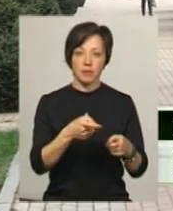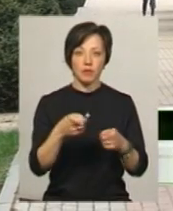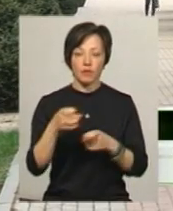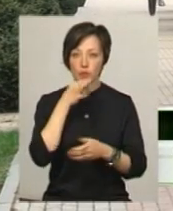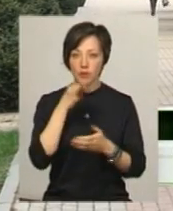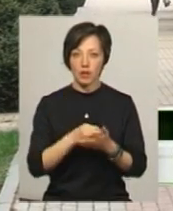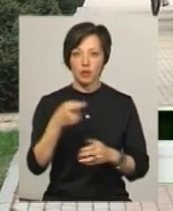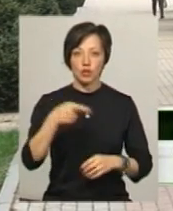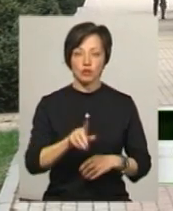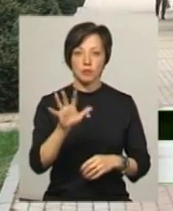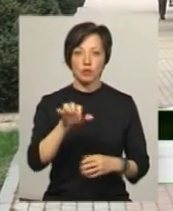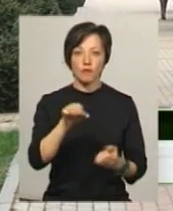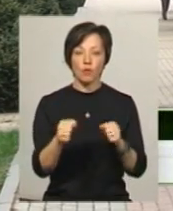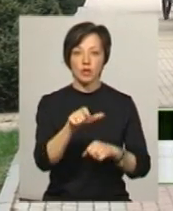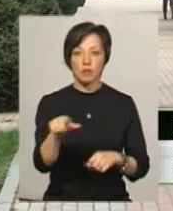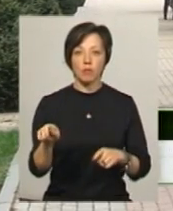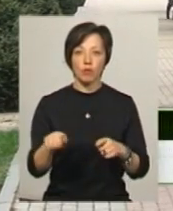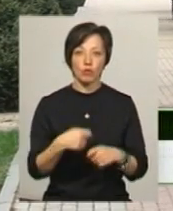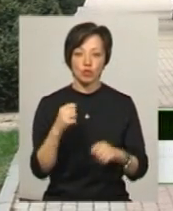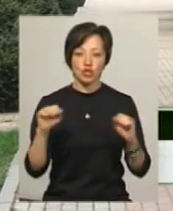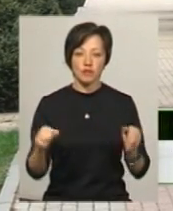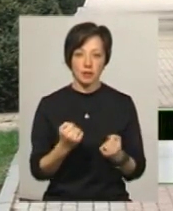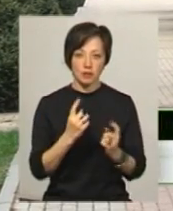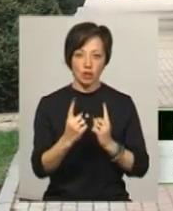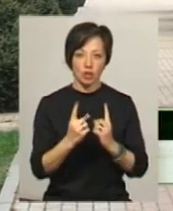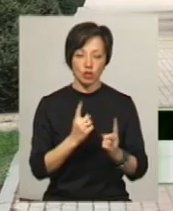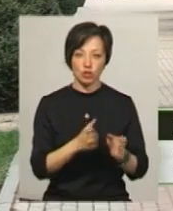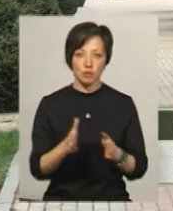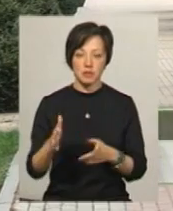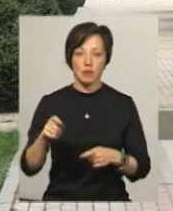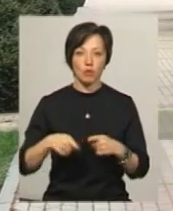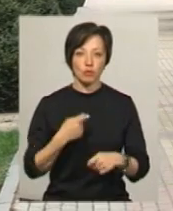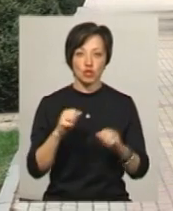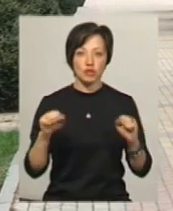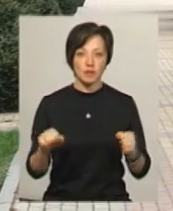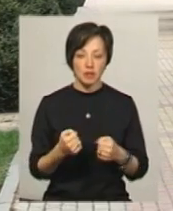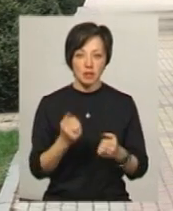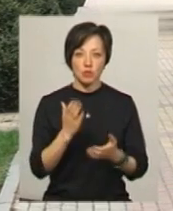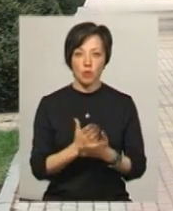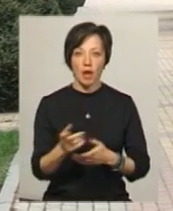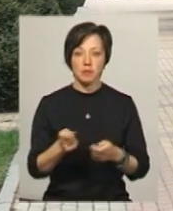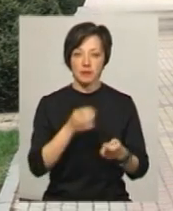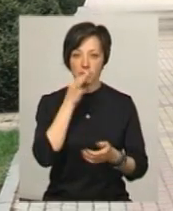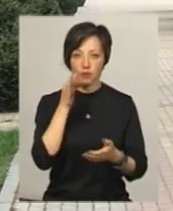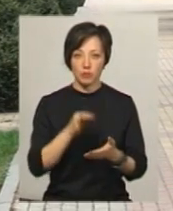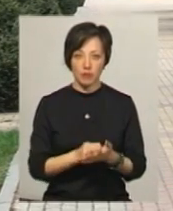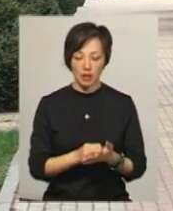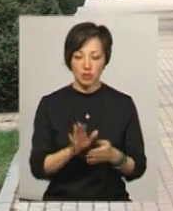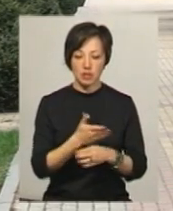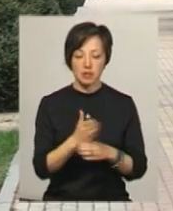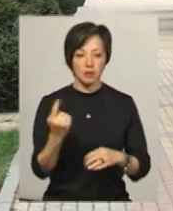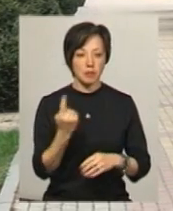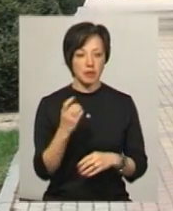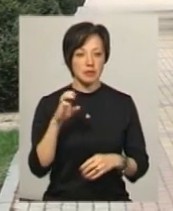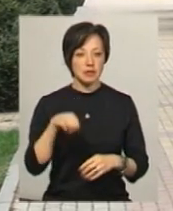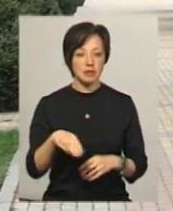1500 водіїв, що порушили швидкісний режим За порушення швидкісного режиму існує адміністративна відповідальність За частиною